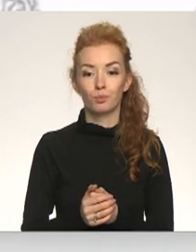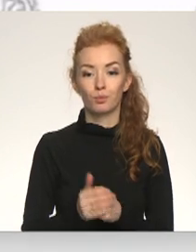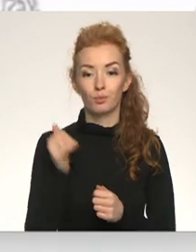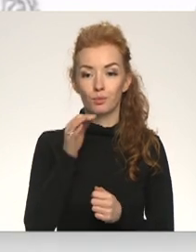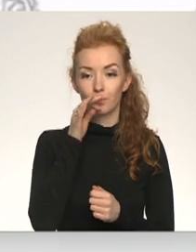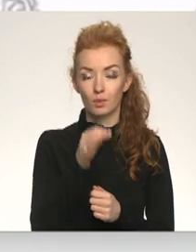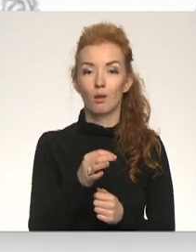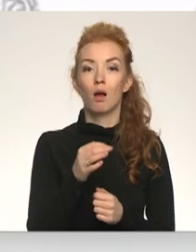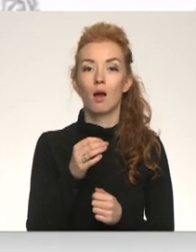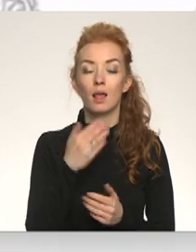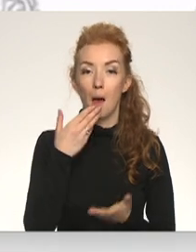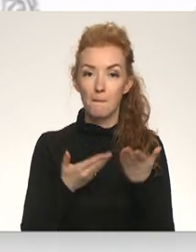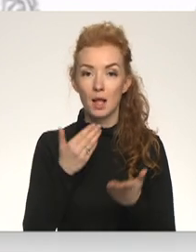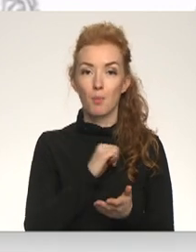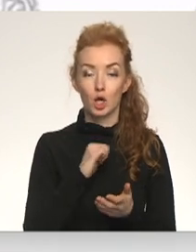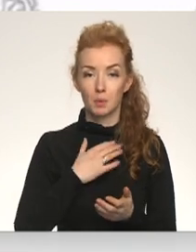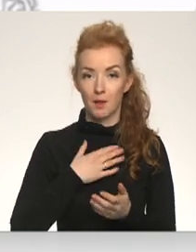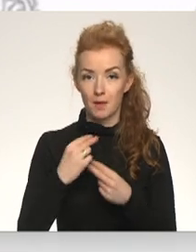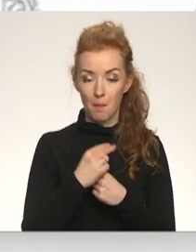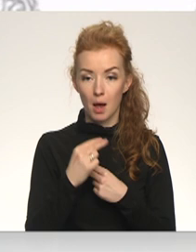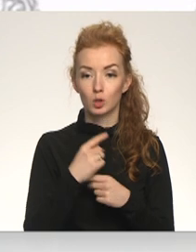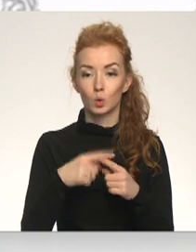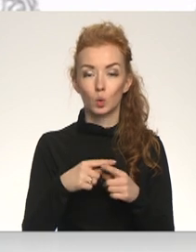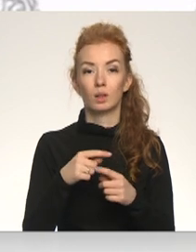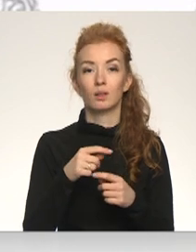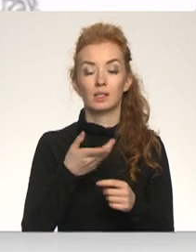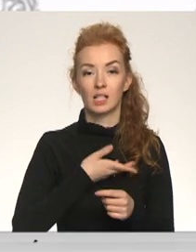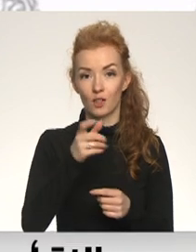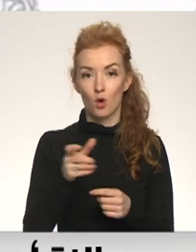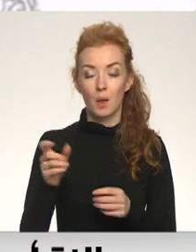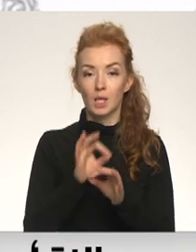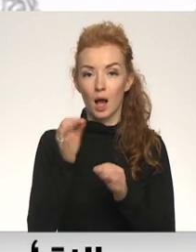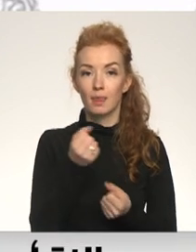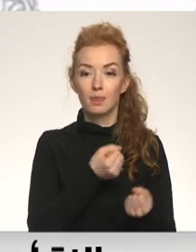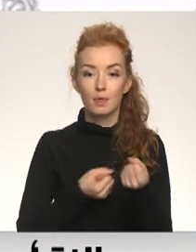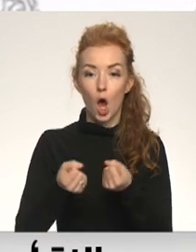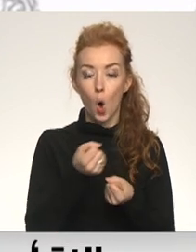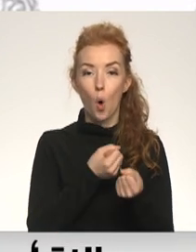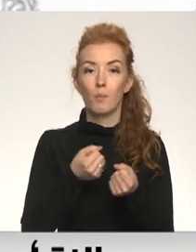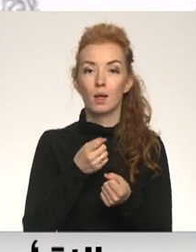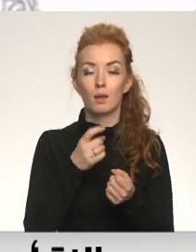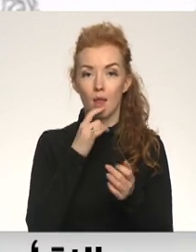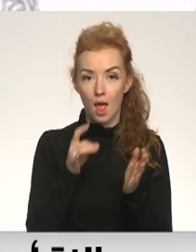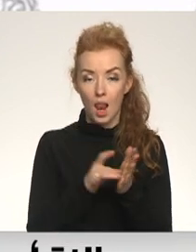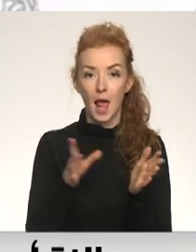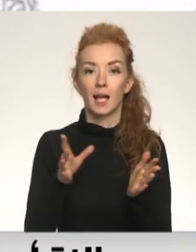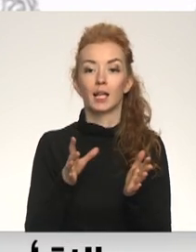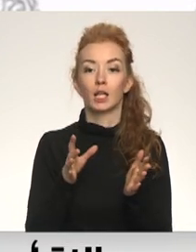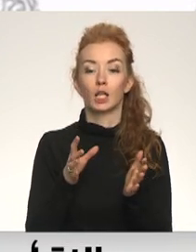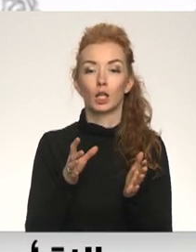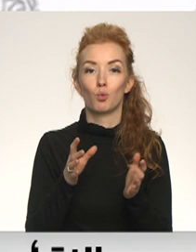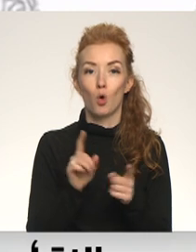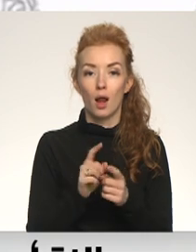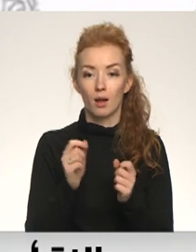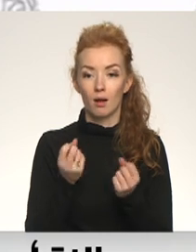iedzīvotājus un pierunāt paši sevi, sākt taupīt enerģiju un dabīt ne tikai ziltu enerģiju, saupīt elektroenerģiju.